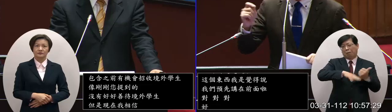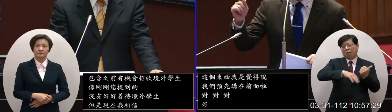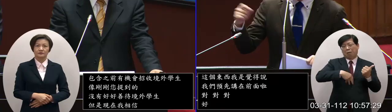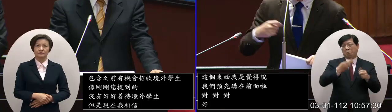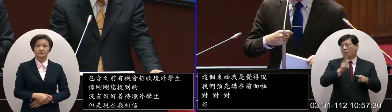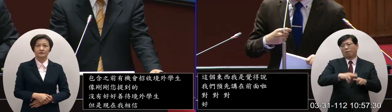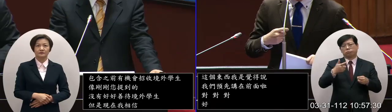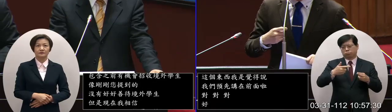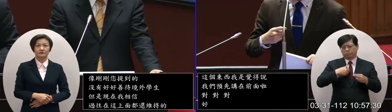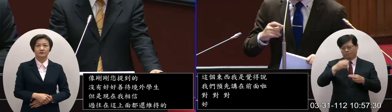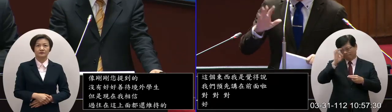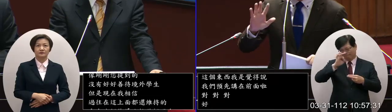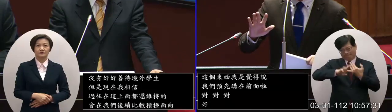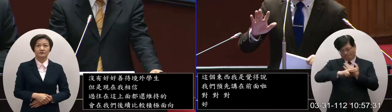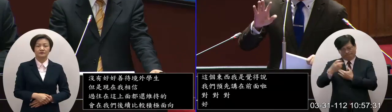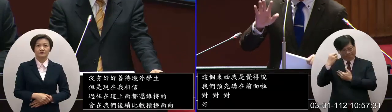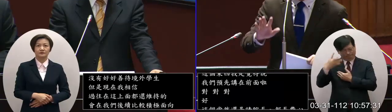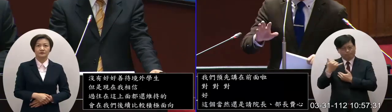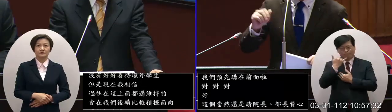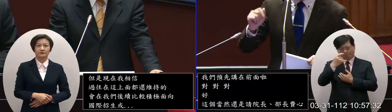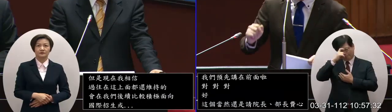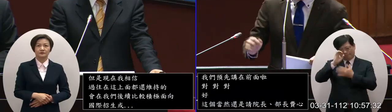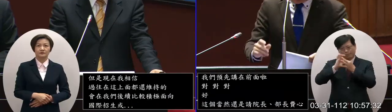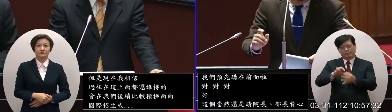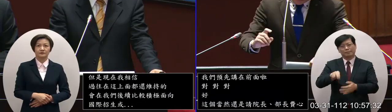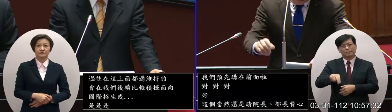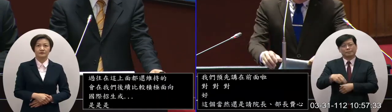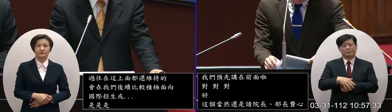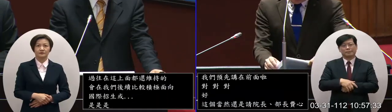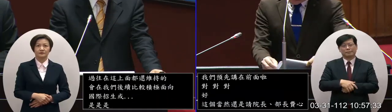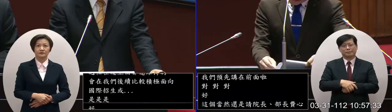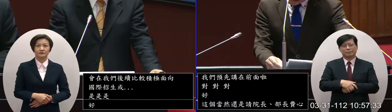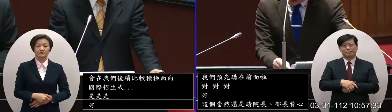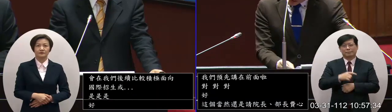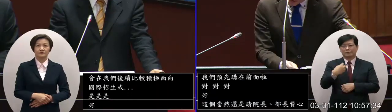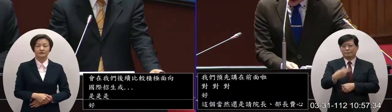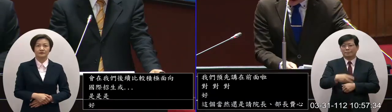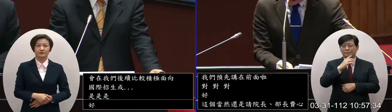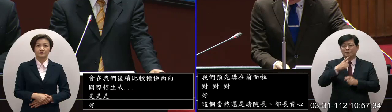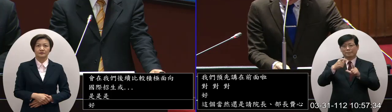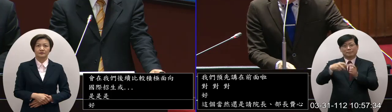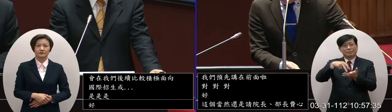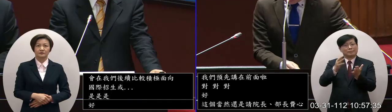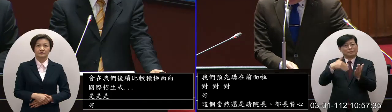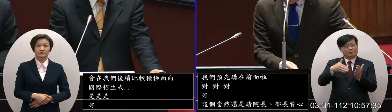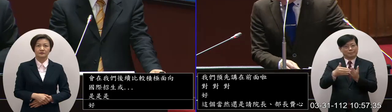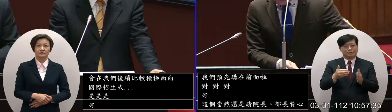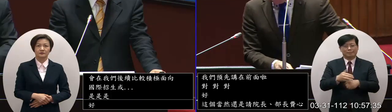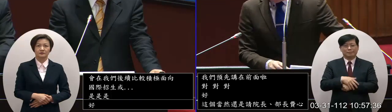我們還是要幫他找出希望來好不好這個地方先私校的部分那我們再回到這個公校